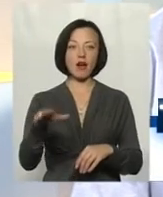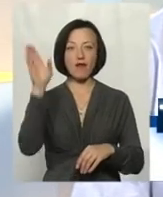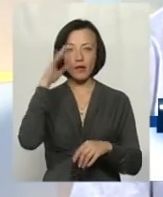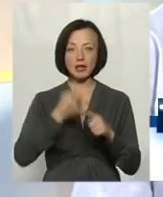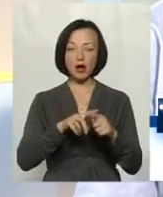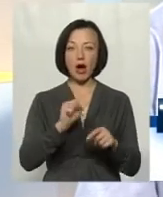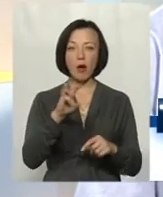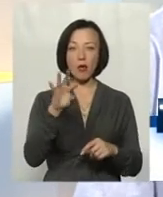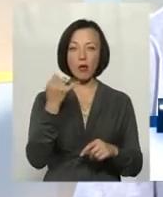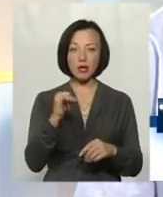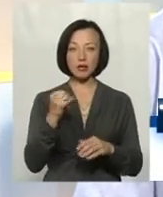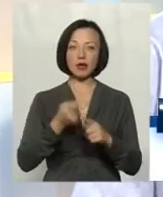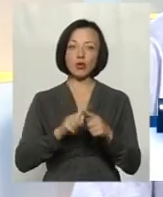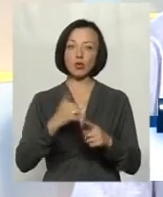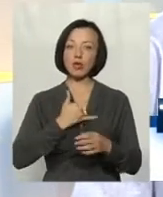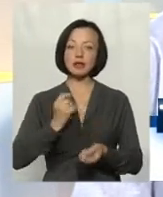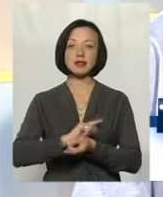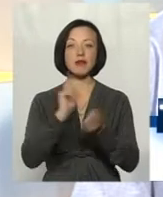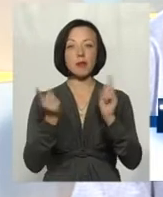це вже забруднена вода. В нас же це навпаки.